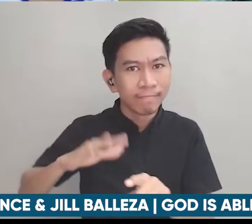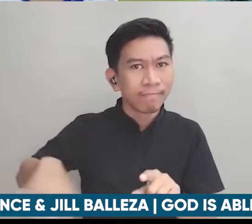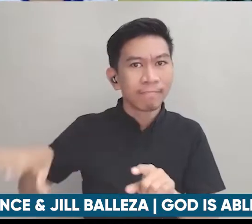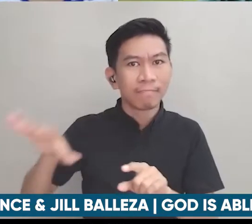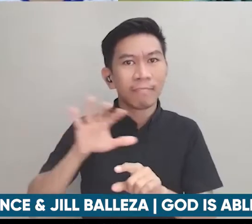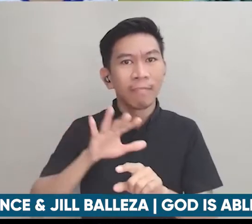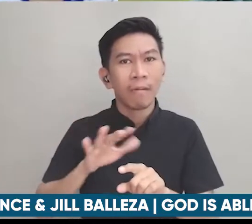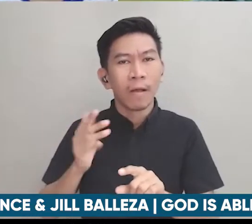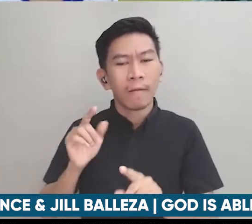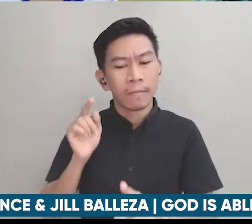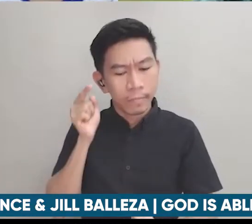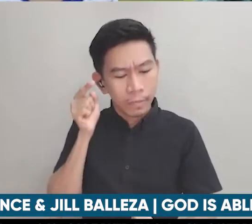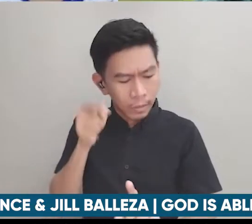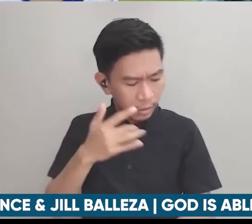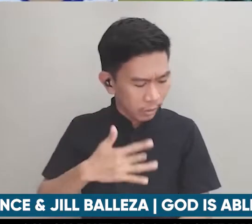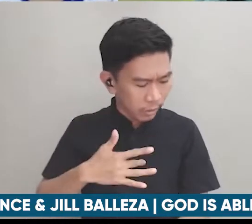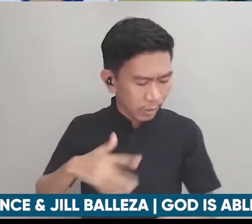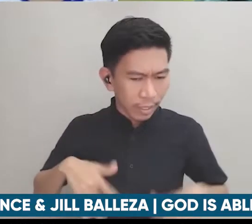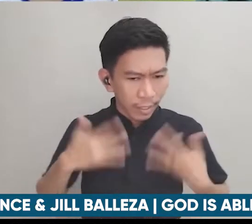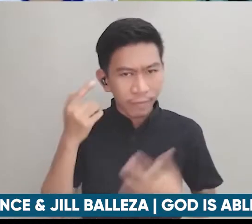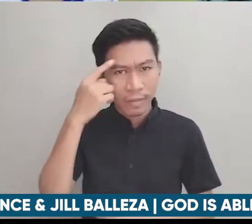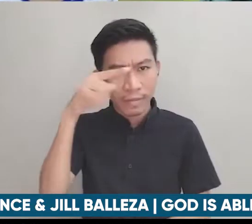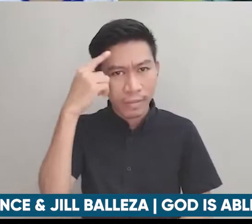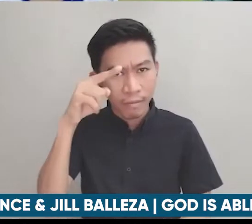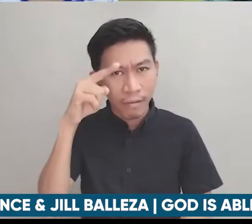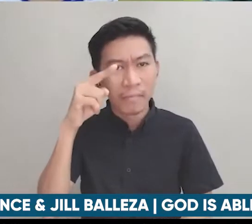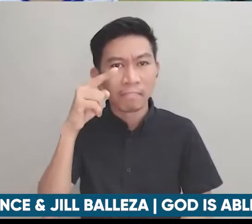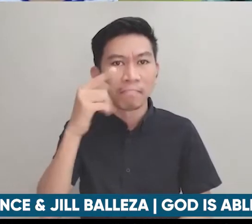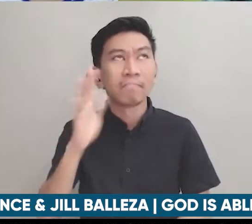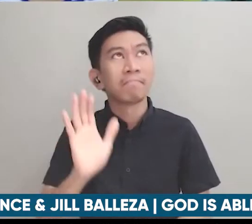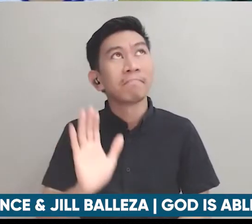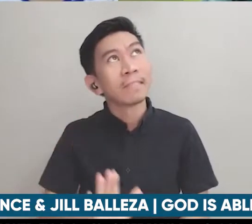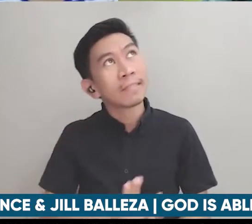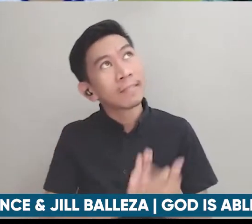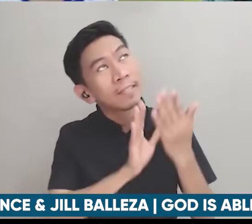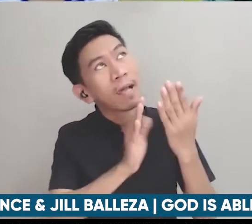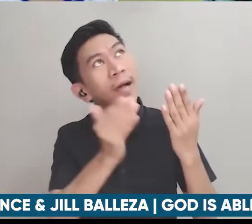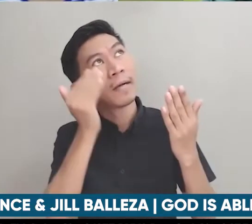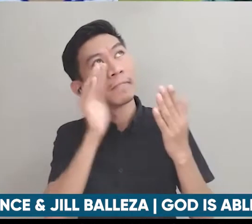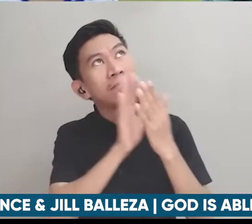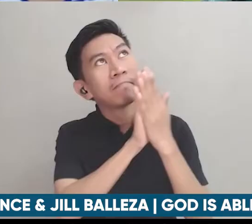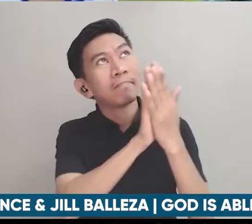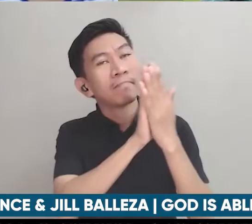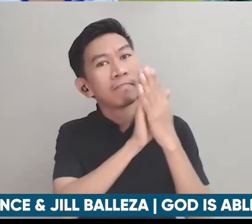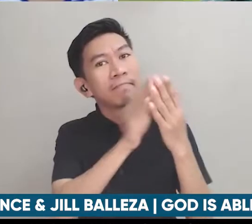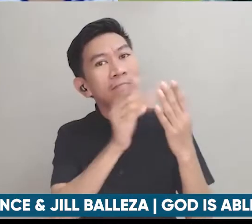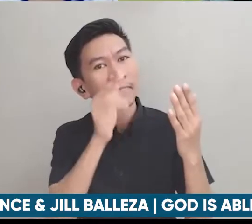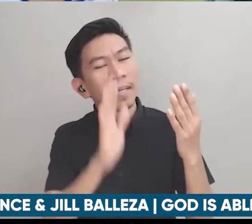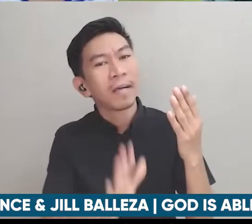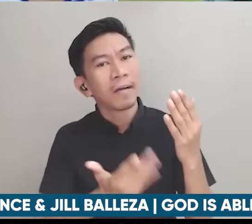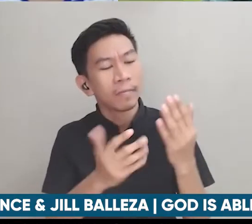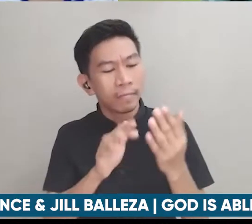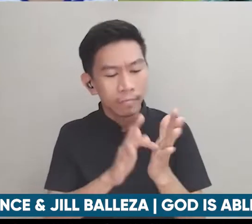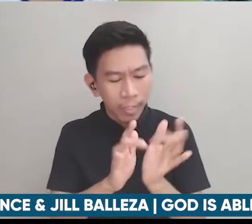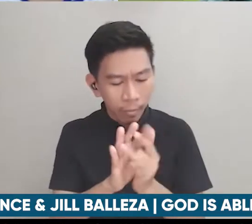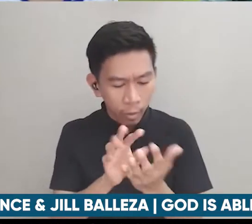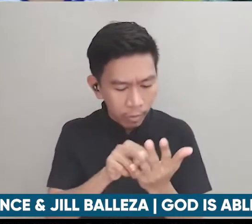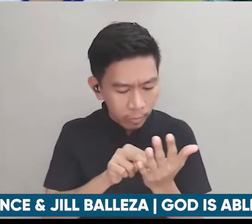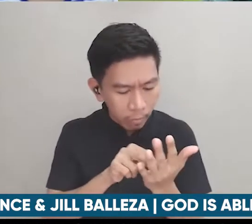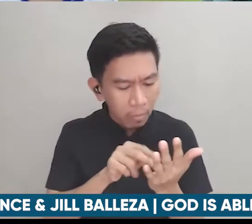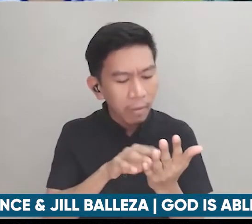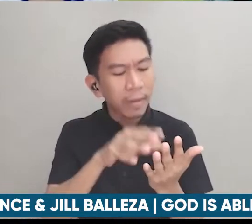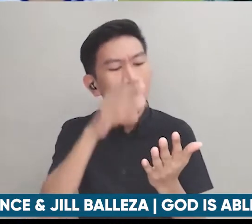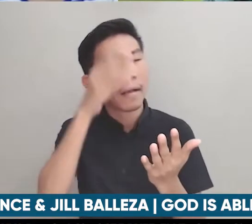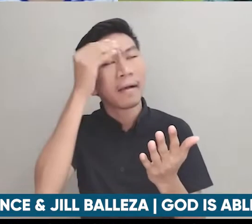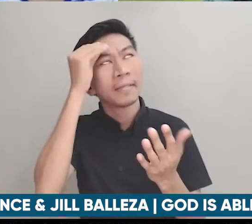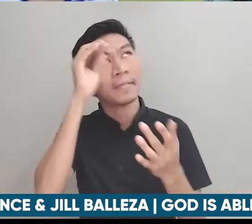mabuting makilala mo siya at makiisa ka sa Kanya and kapag kilala mo siya through His Word kapag nakikisa ka sa Kanya through obedience sa